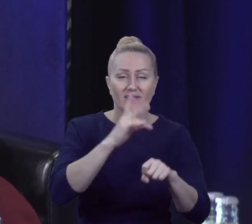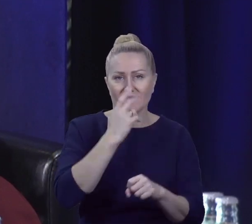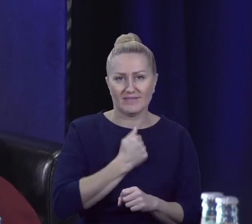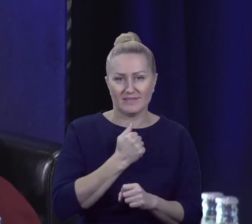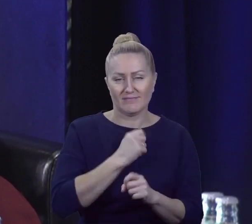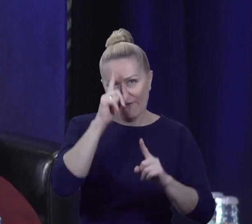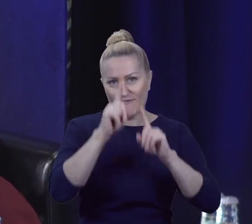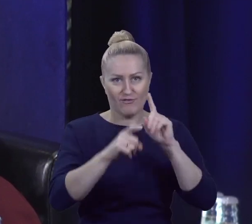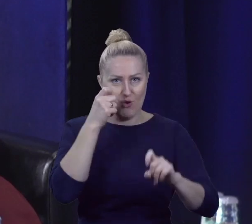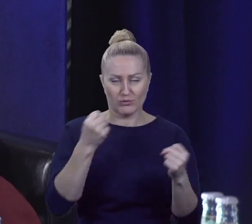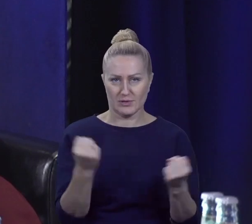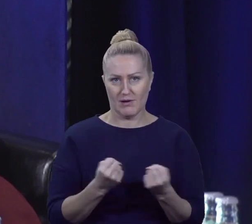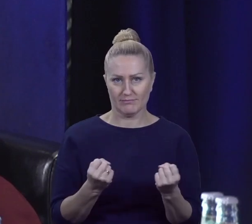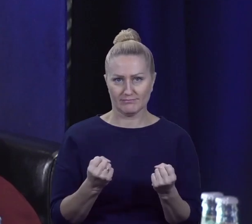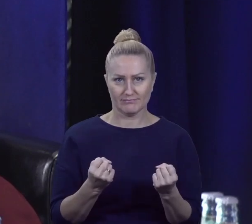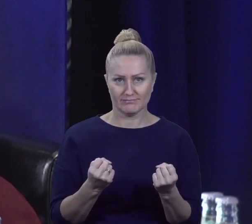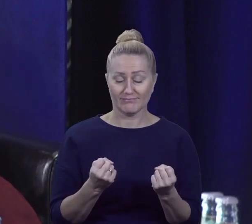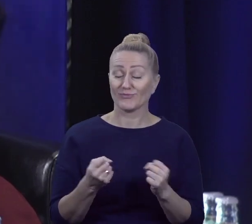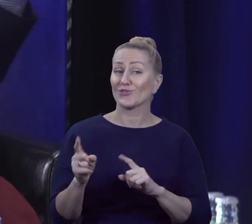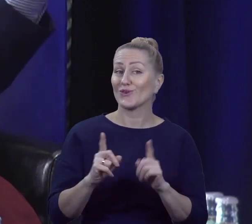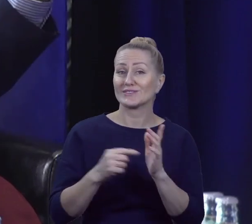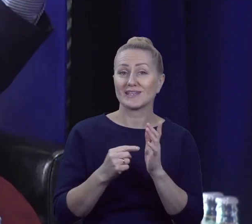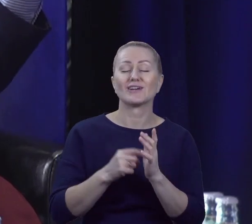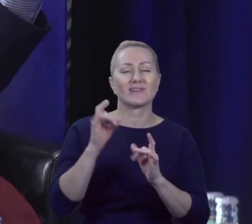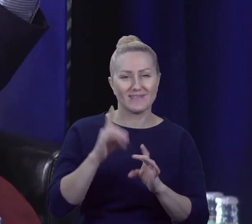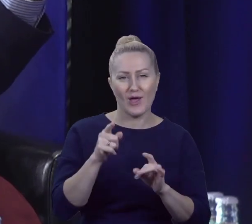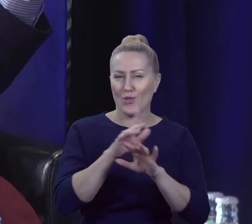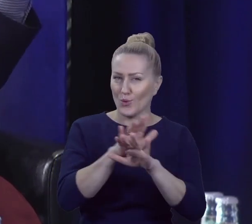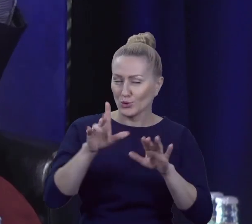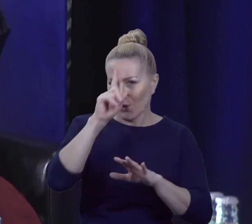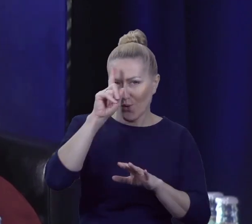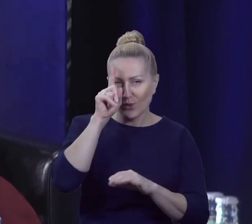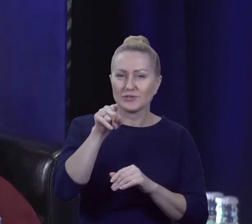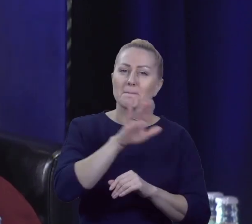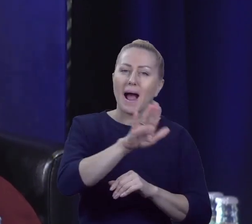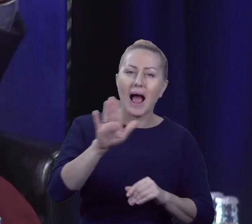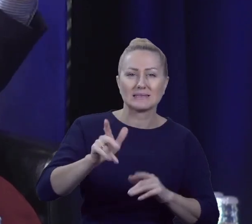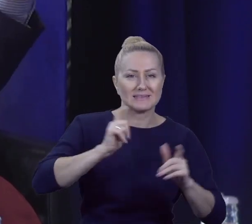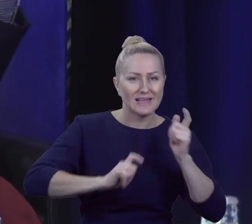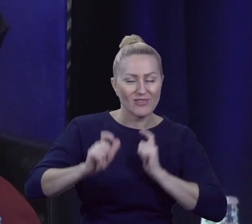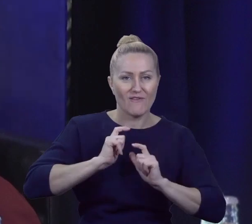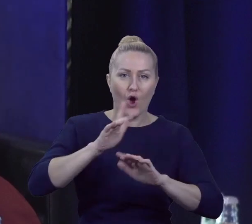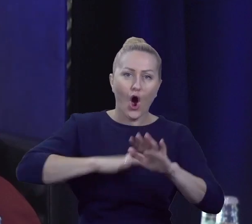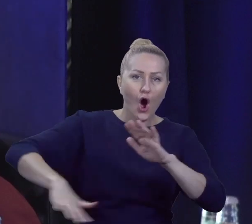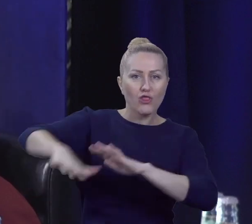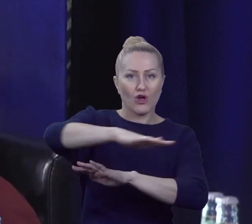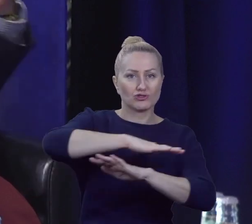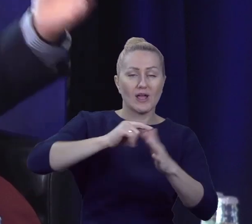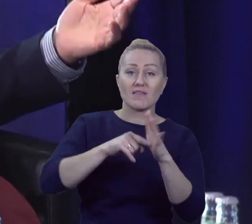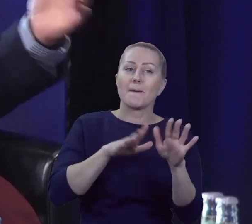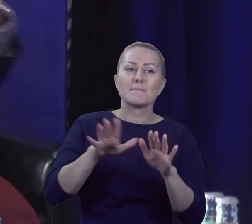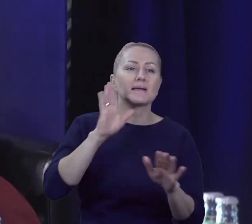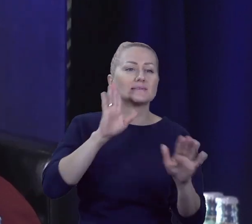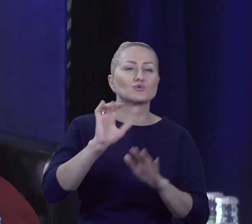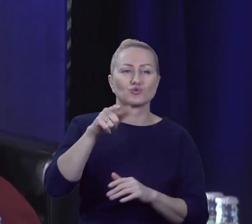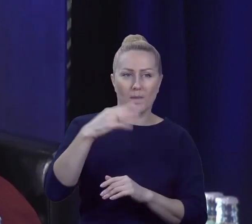wniosek. Otóż owszem, bardzo dużo ludzi jest zadowolonych z otoczenia i z miejsca, w których mieszkają i to jest